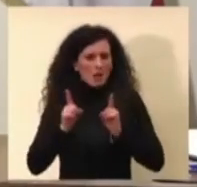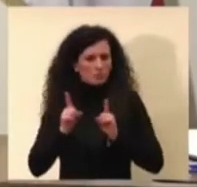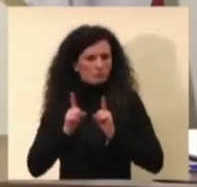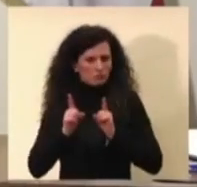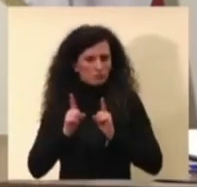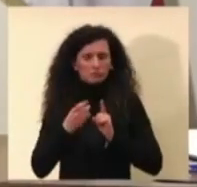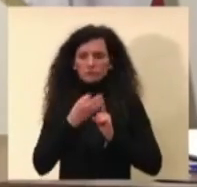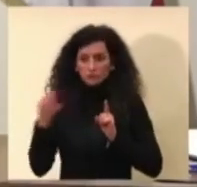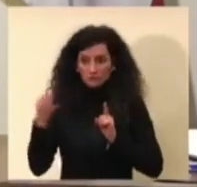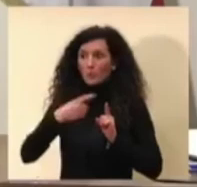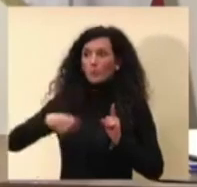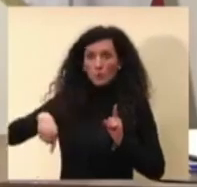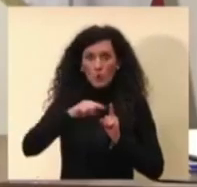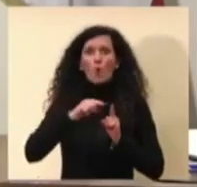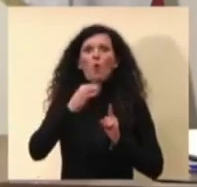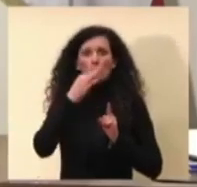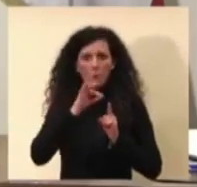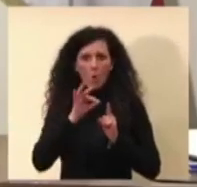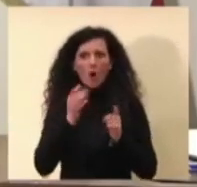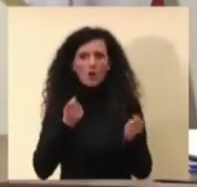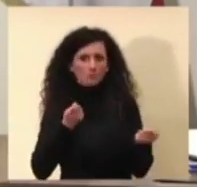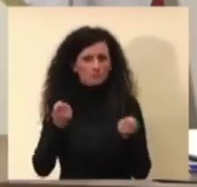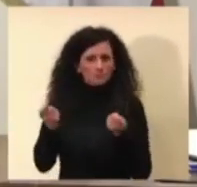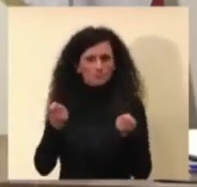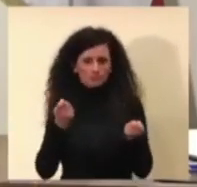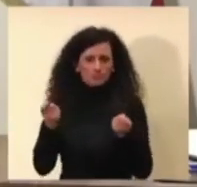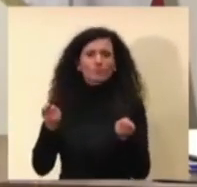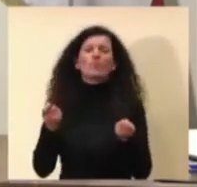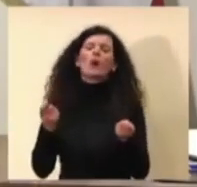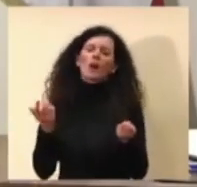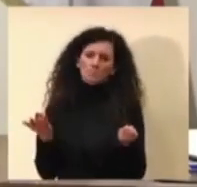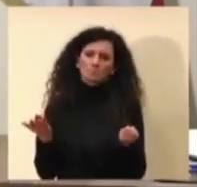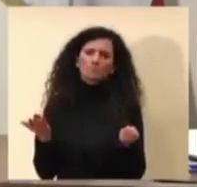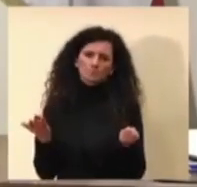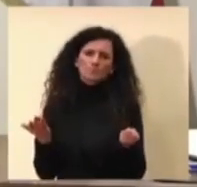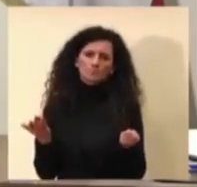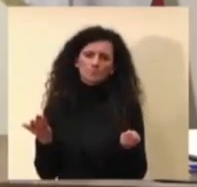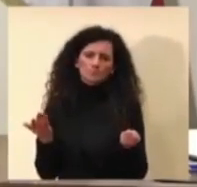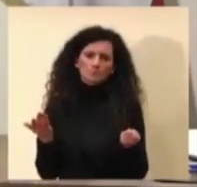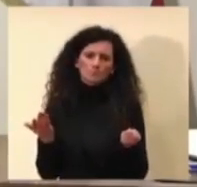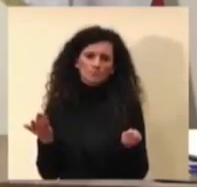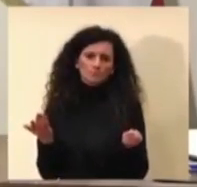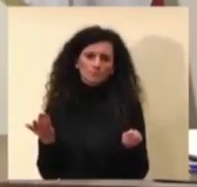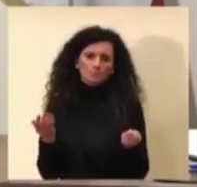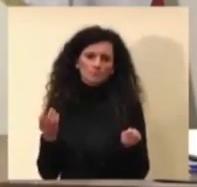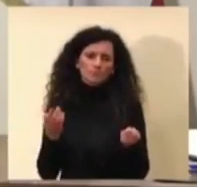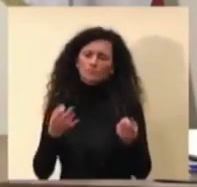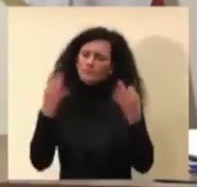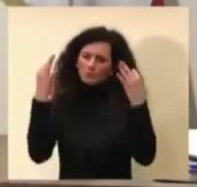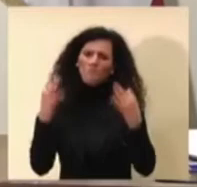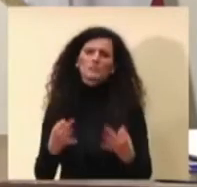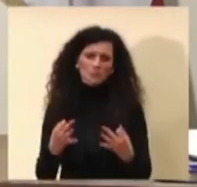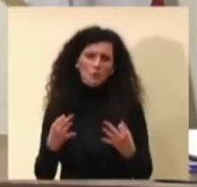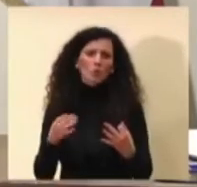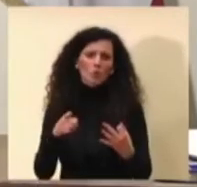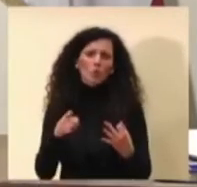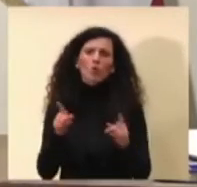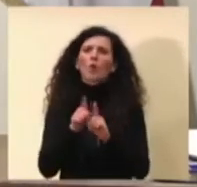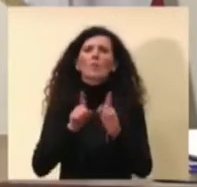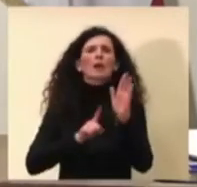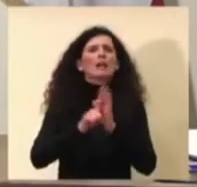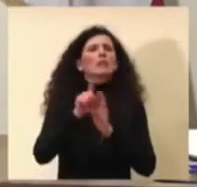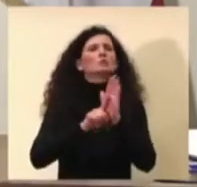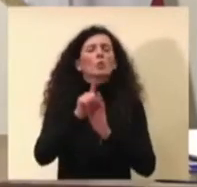sotto controllo l'infezione sarà certamente un ottimo